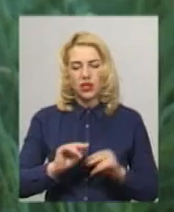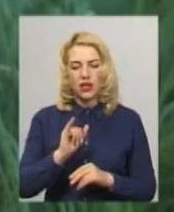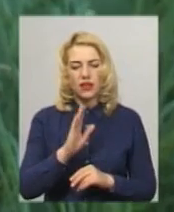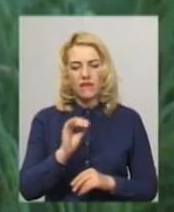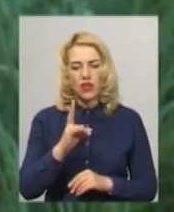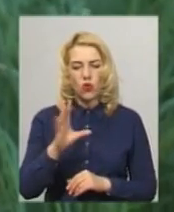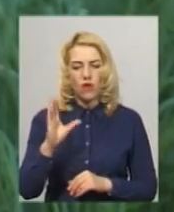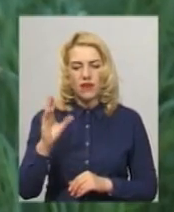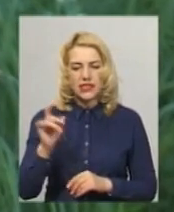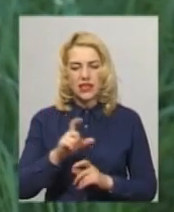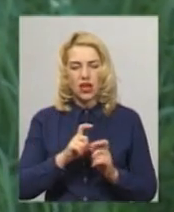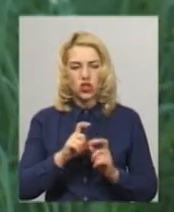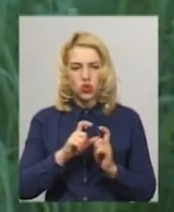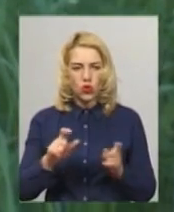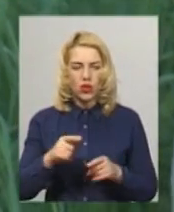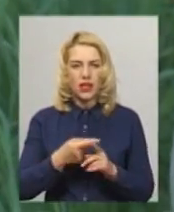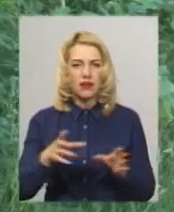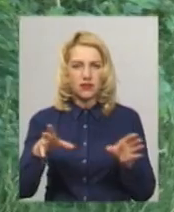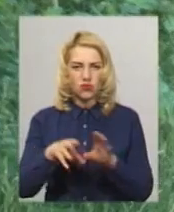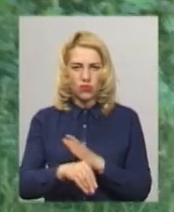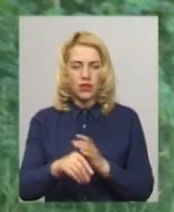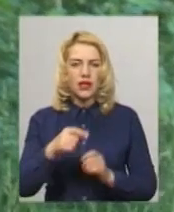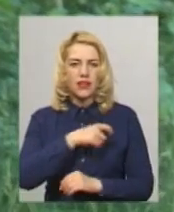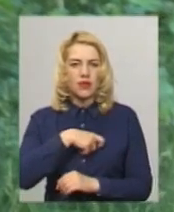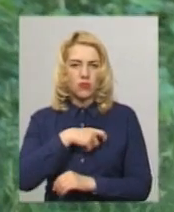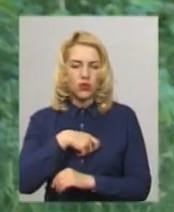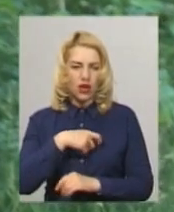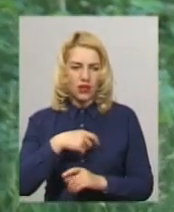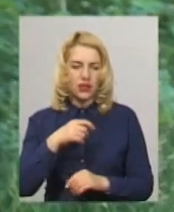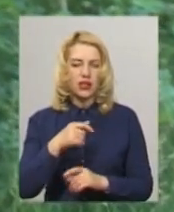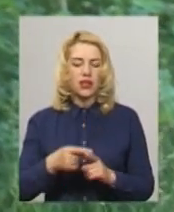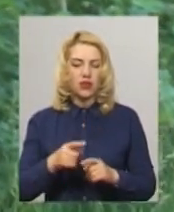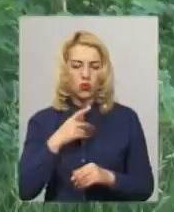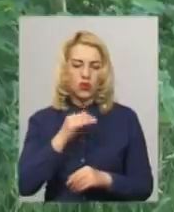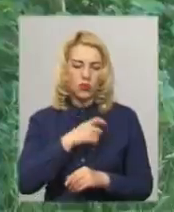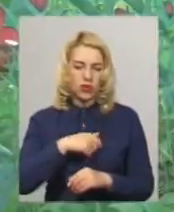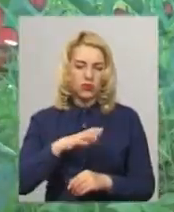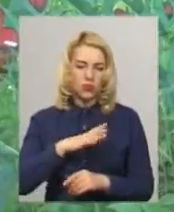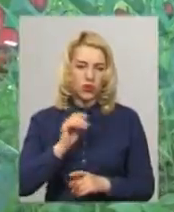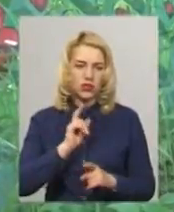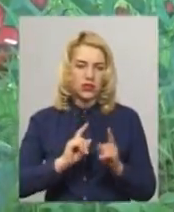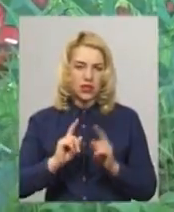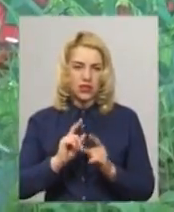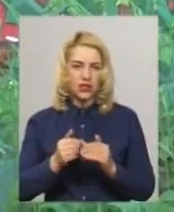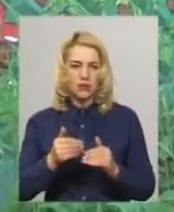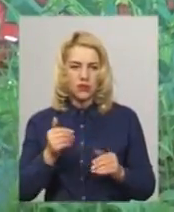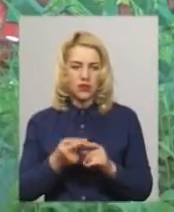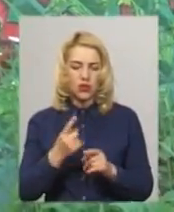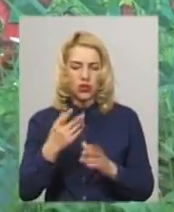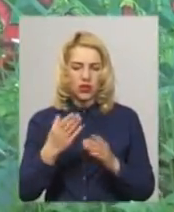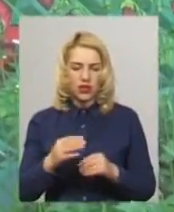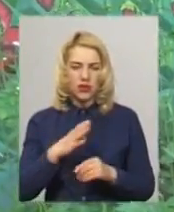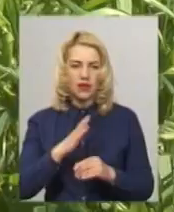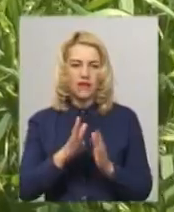заразом жінка-депутат Олешинської об'єднаної тергромади. Каже, 6 червня у депутаті відбулась чергова сесія. За день до цього Віра Вовк звернулася з